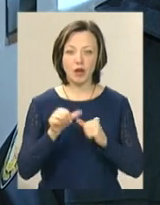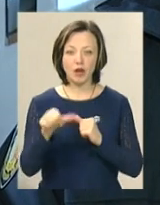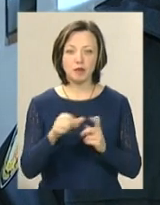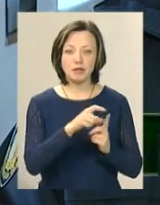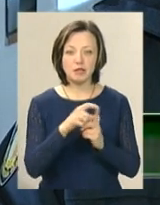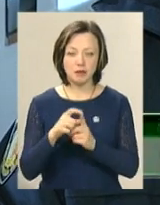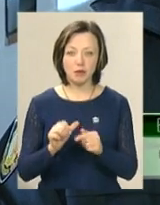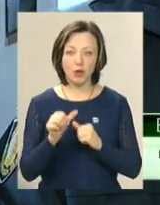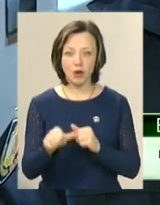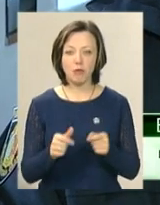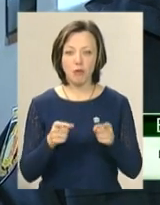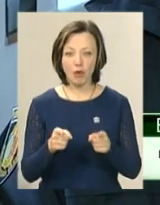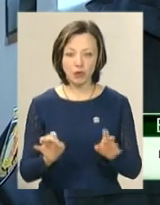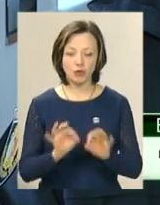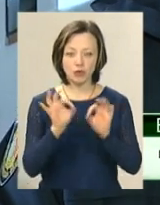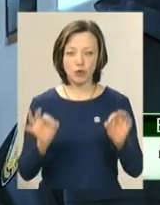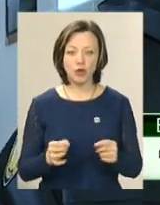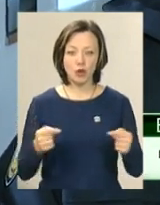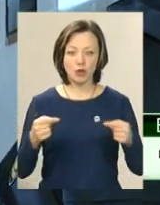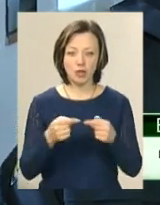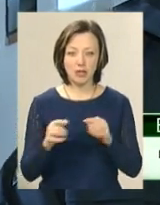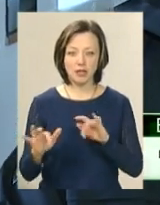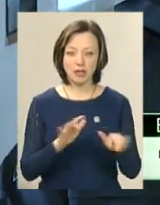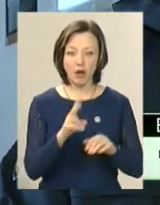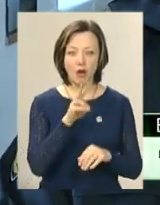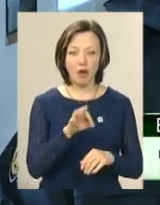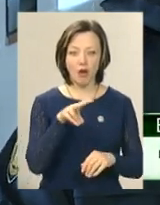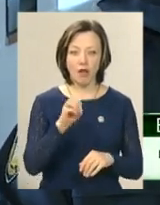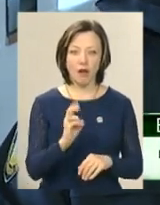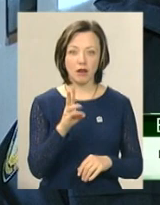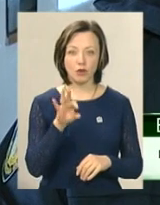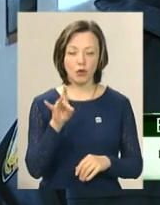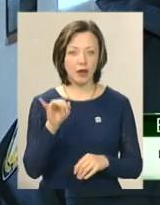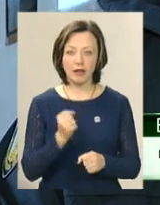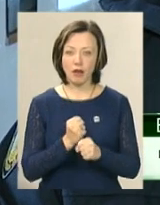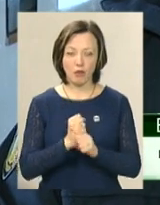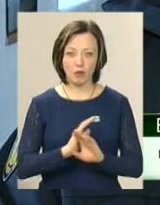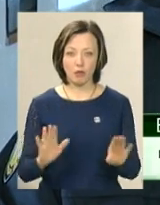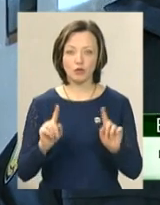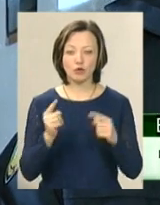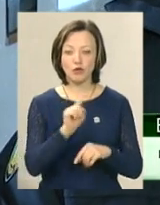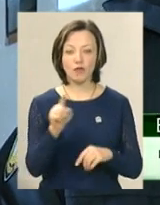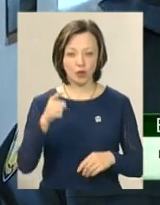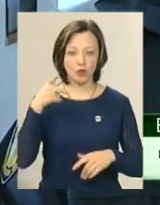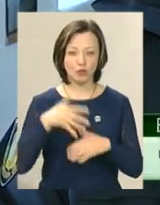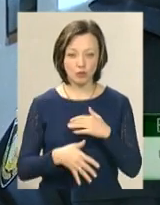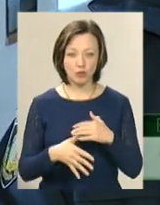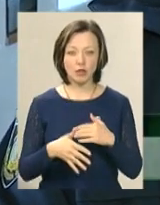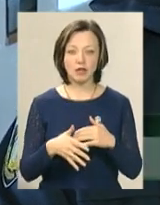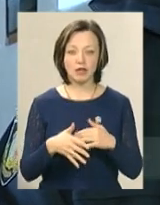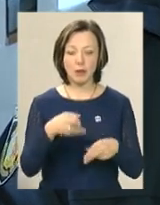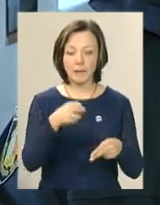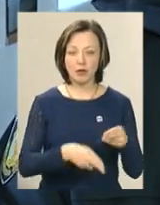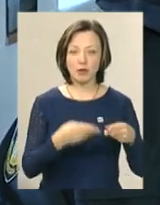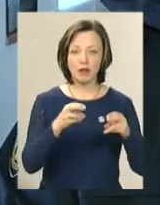і окрім погроз, до жодних конкретних дій колектори не вдаються, тому що вони розуміють межу чітку,